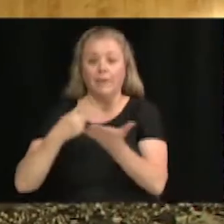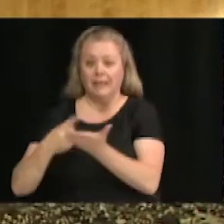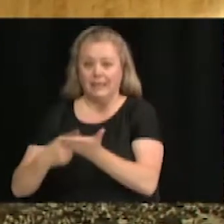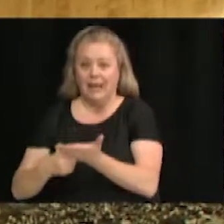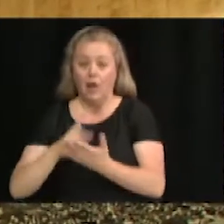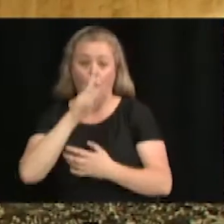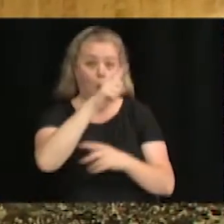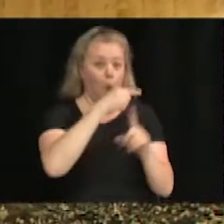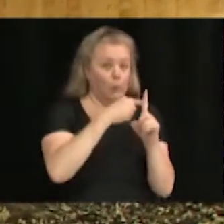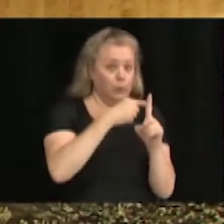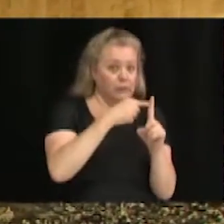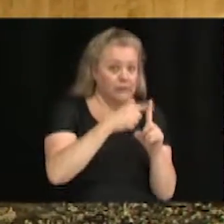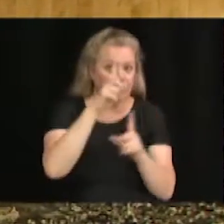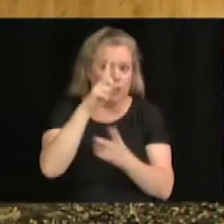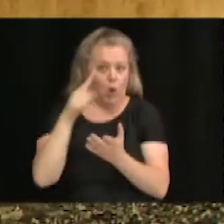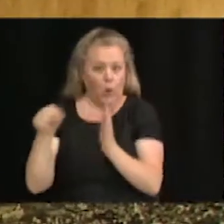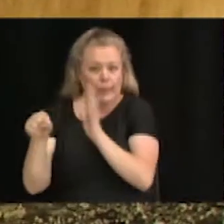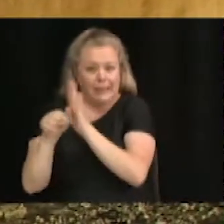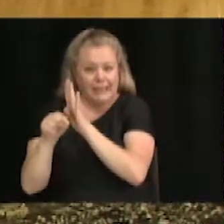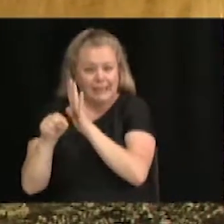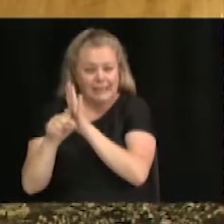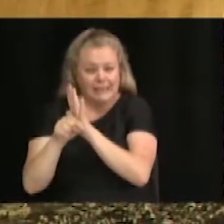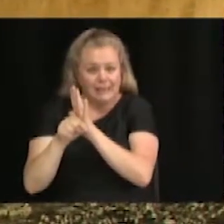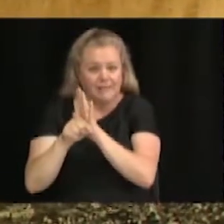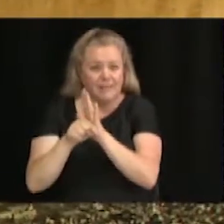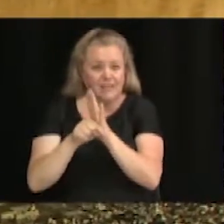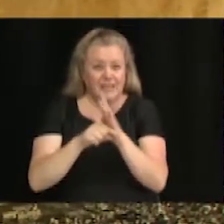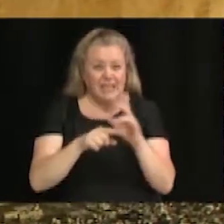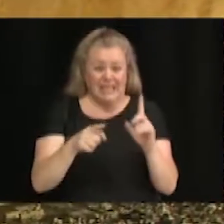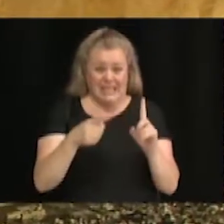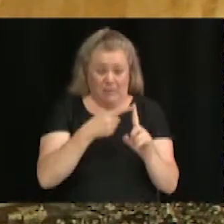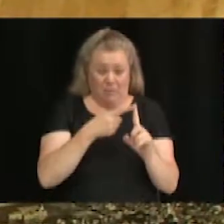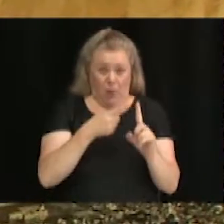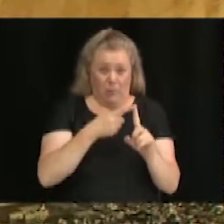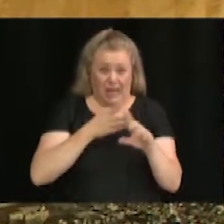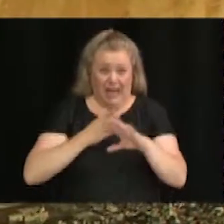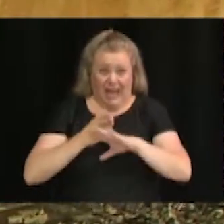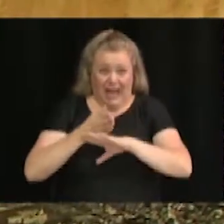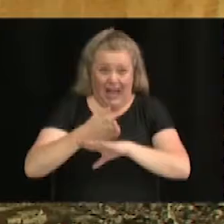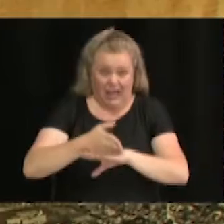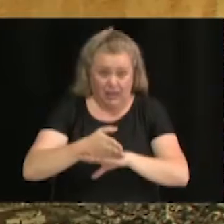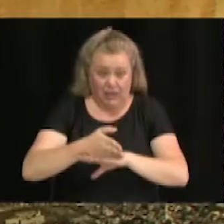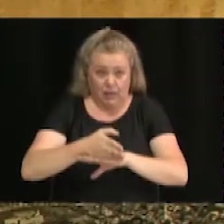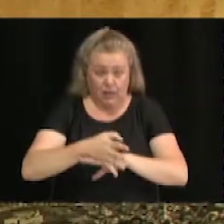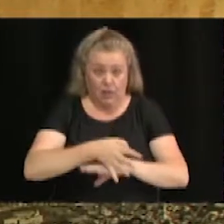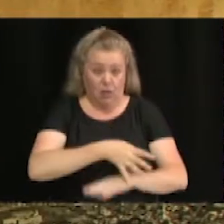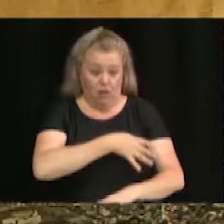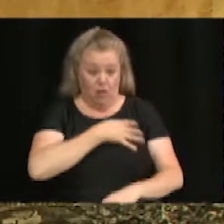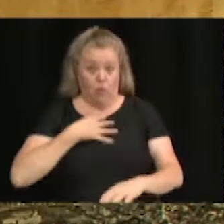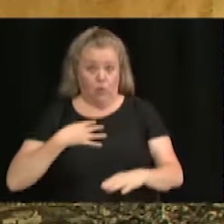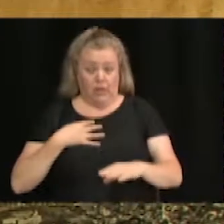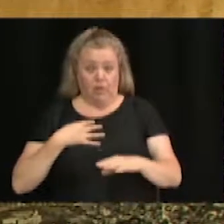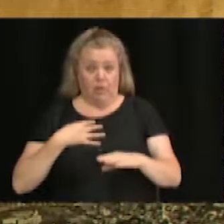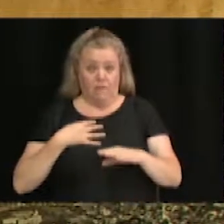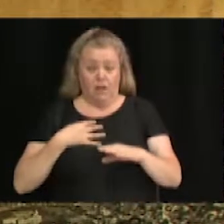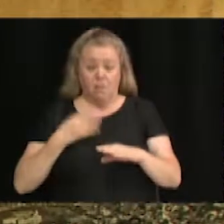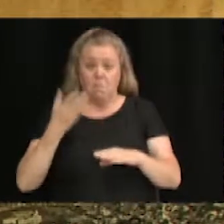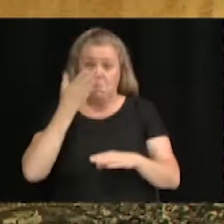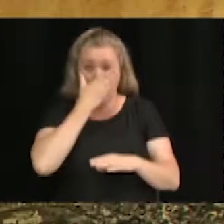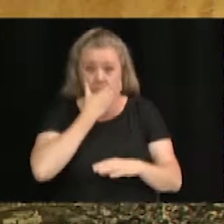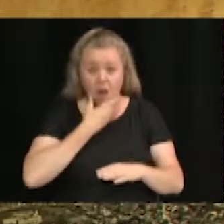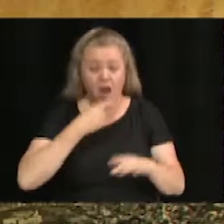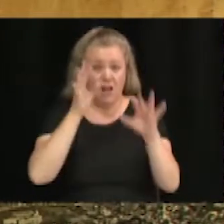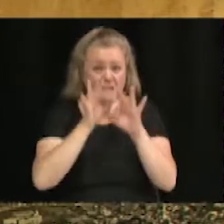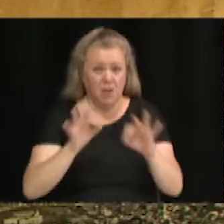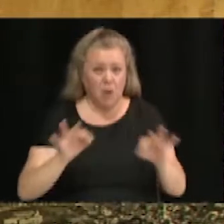positif et un négatif. D'abord, en rentrant ici à l'hôtel de ville, j'ai vu qu y de la belle décoration. Je ne pas celui qui s'occupe des